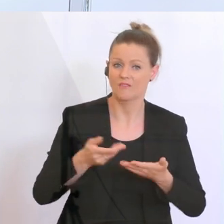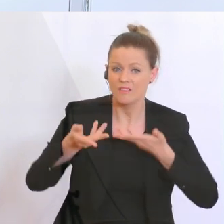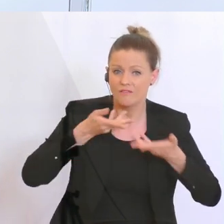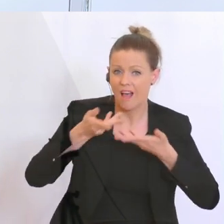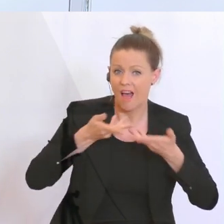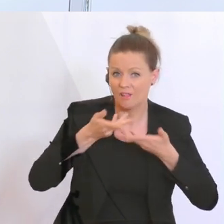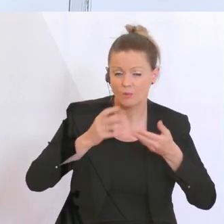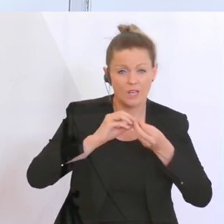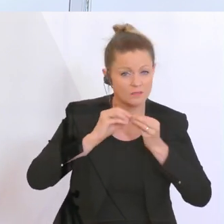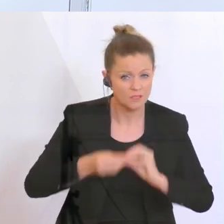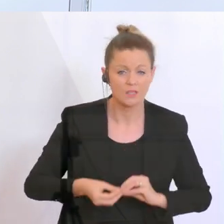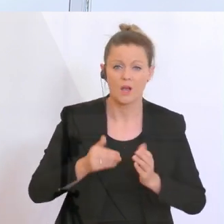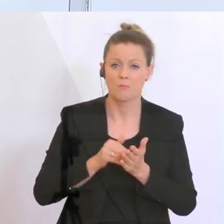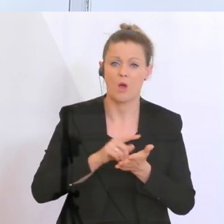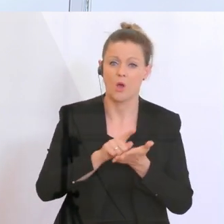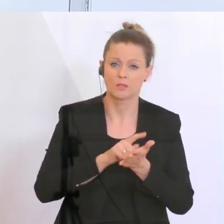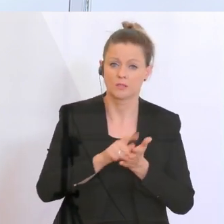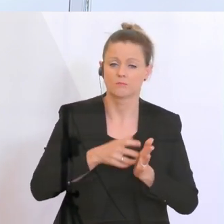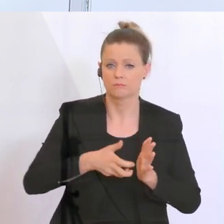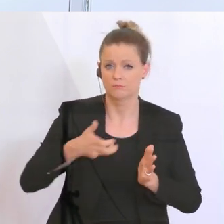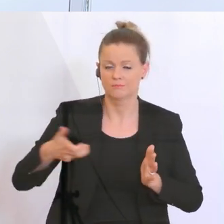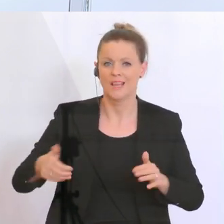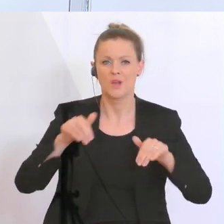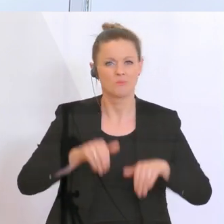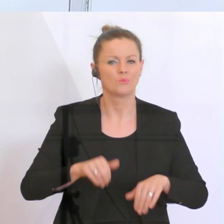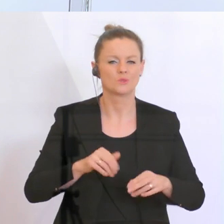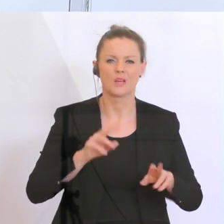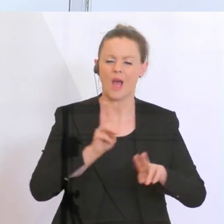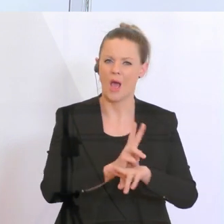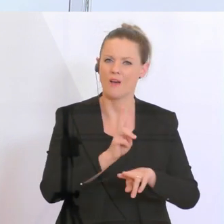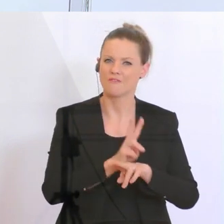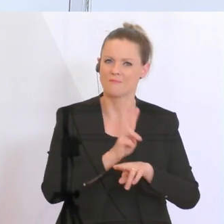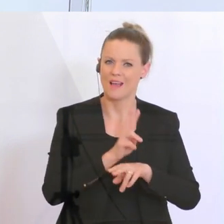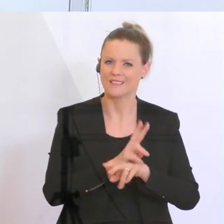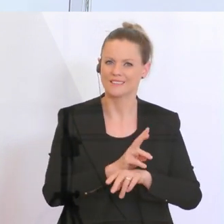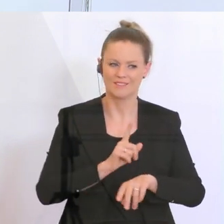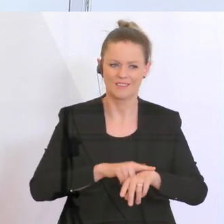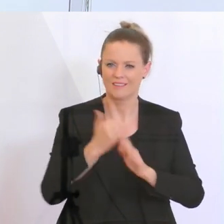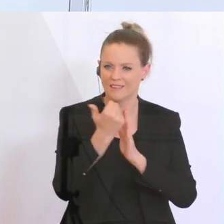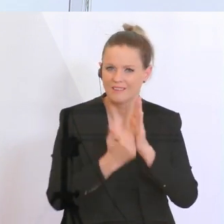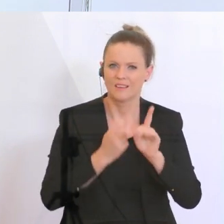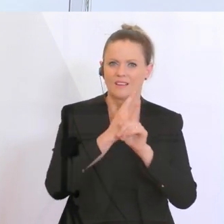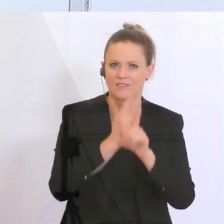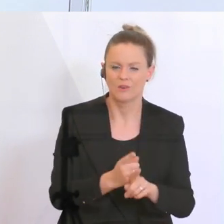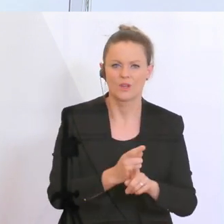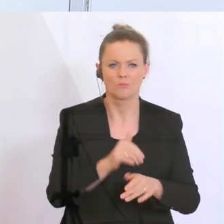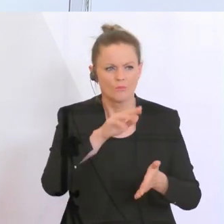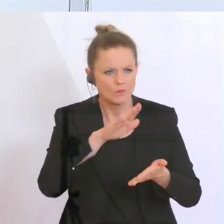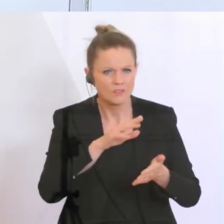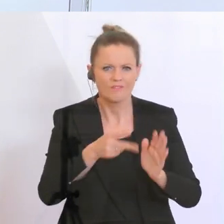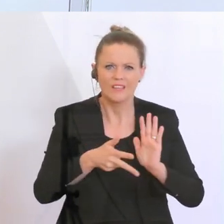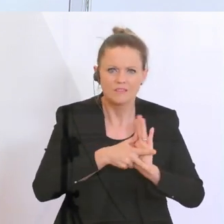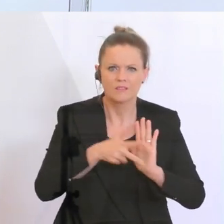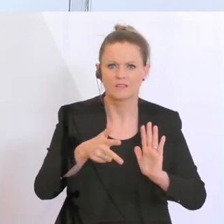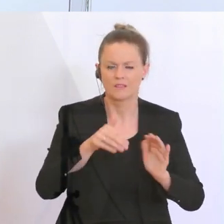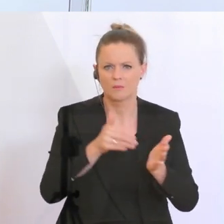weil wir die europäische Rechtslage beachten und auch mit der Kommission jedes einzelne Produkt verhandeln müssen, notifizieren lassen müssen, Nachfragen beantworten